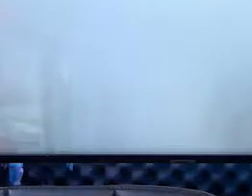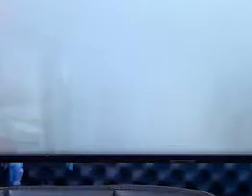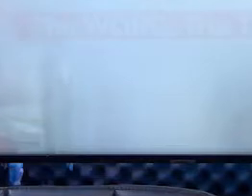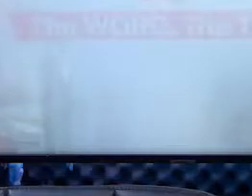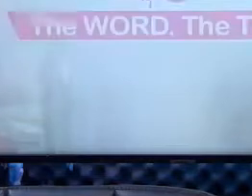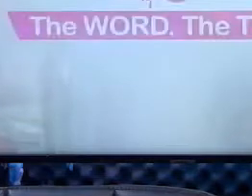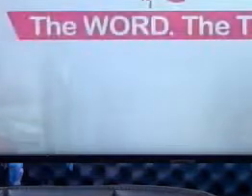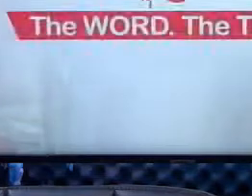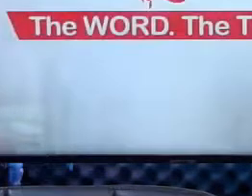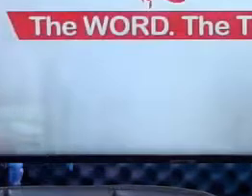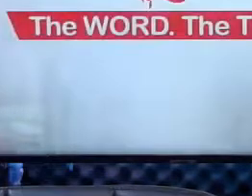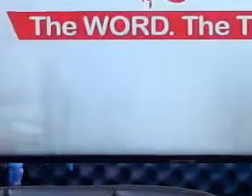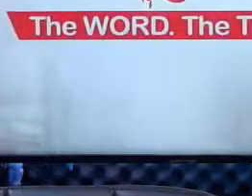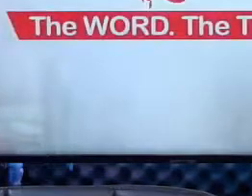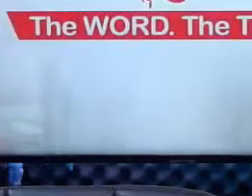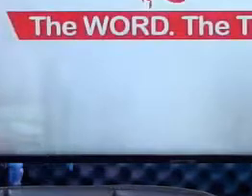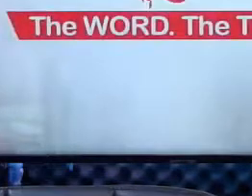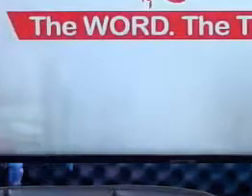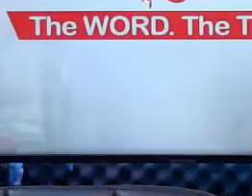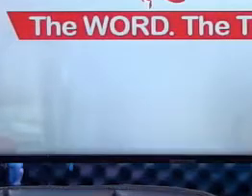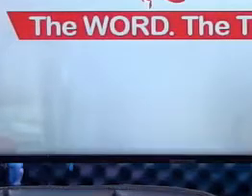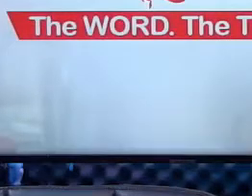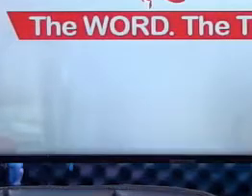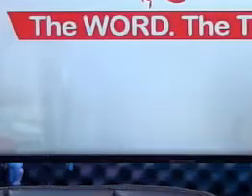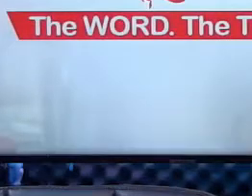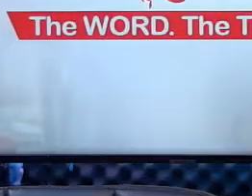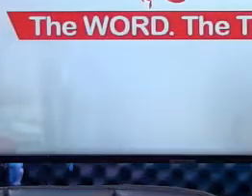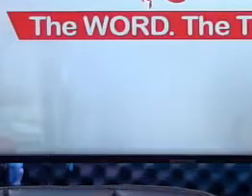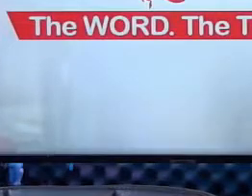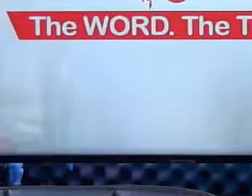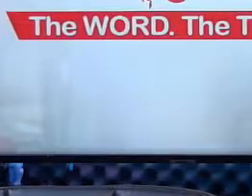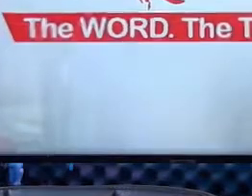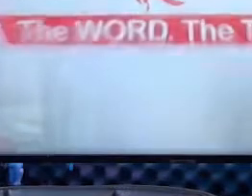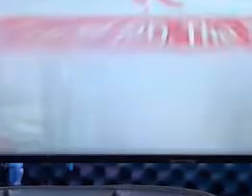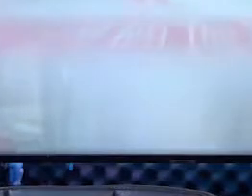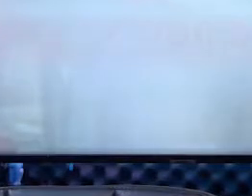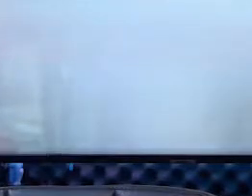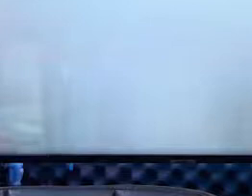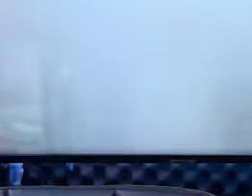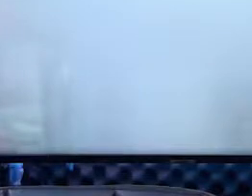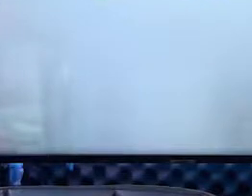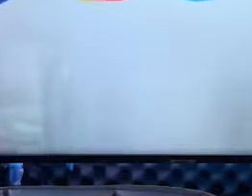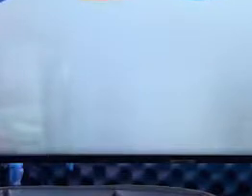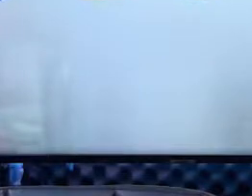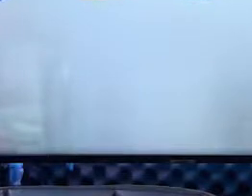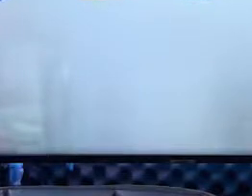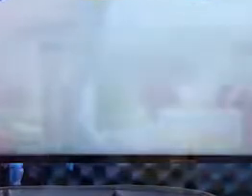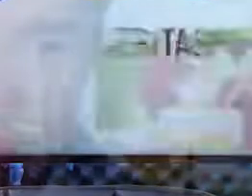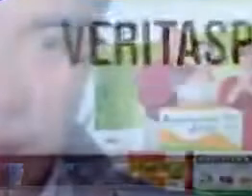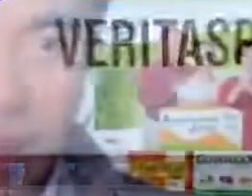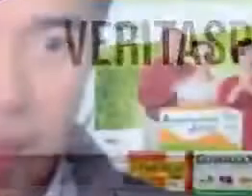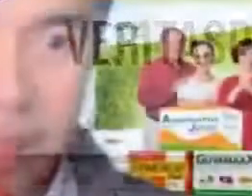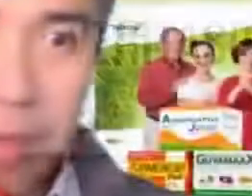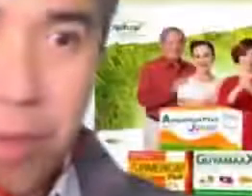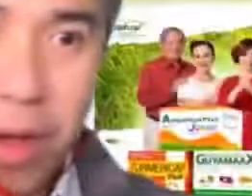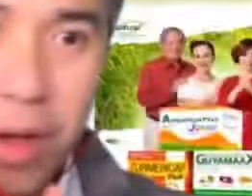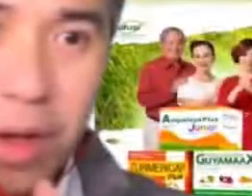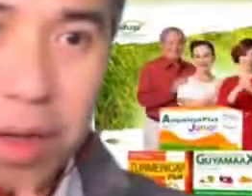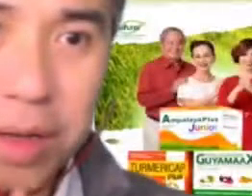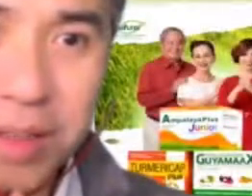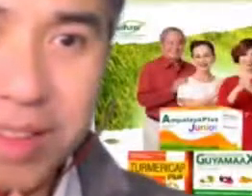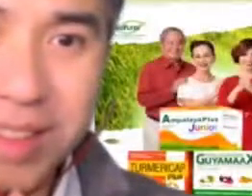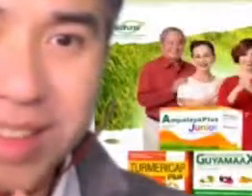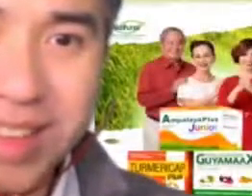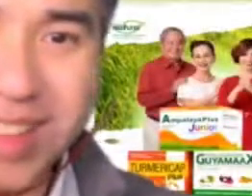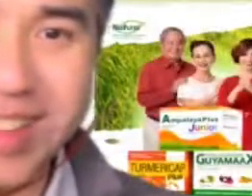inaantabayanan po natin si Brother Benson. Andiyan ka na ba, Brother Benson? Andito po ako.